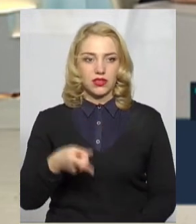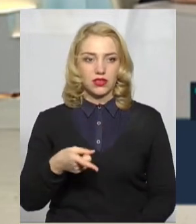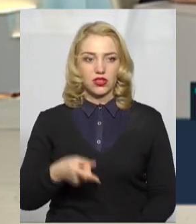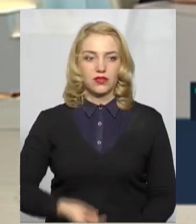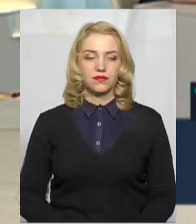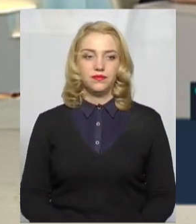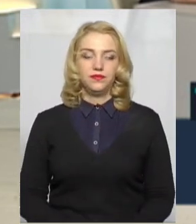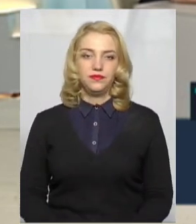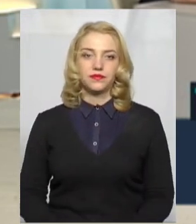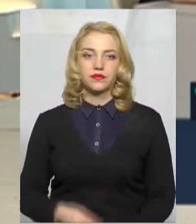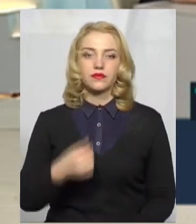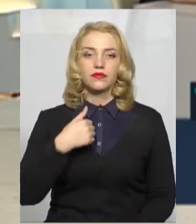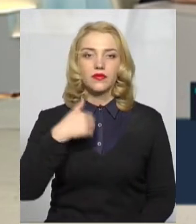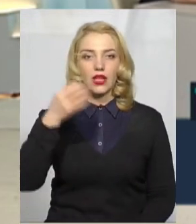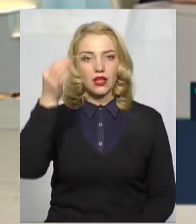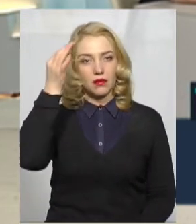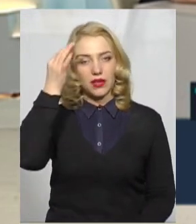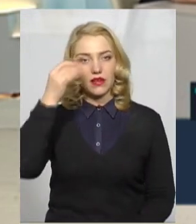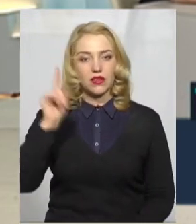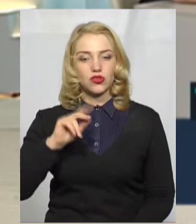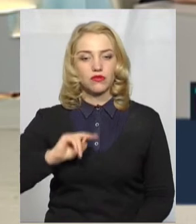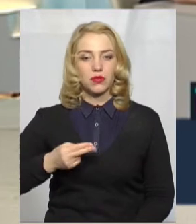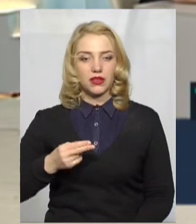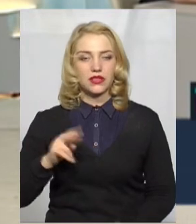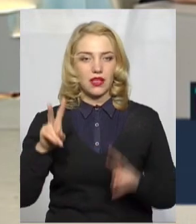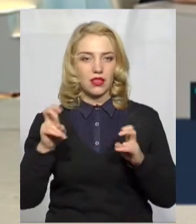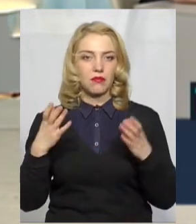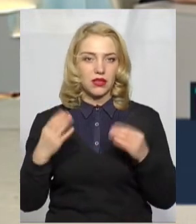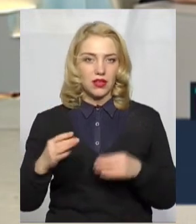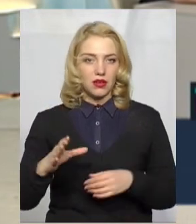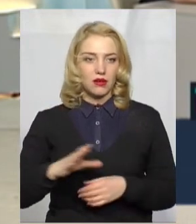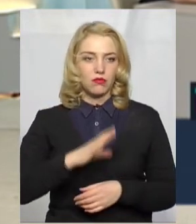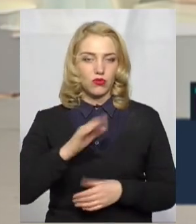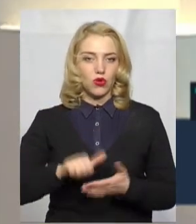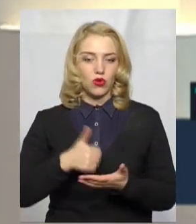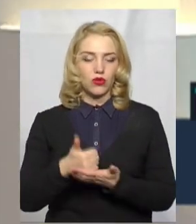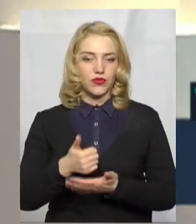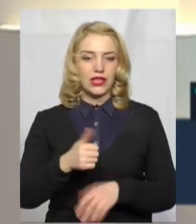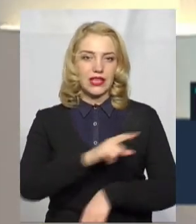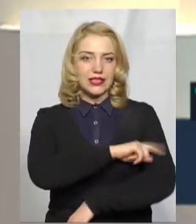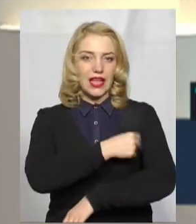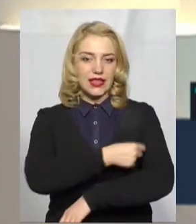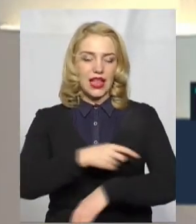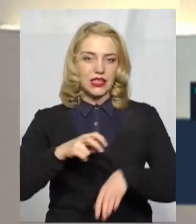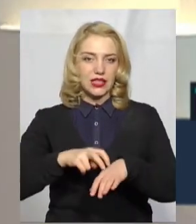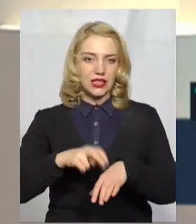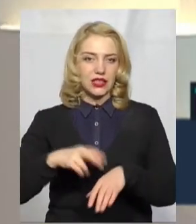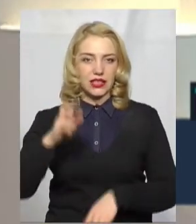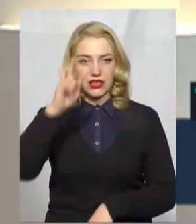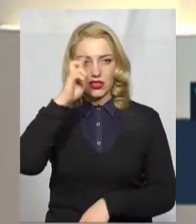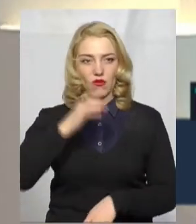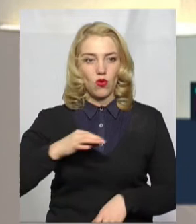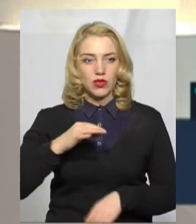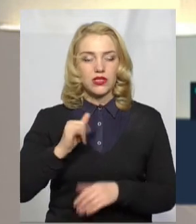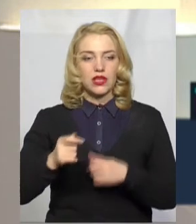Я пригадала, просто у нас в п'ятницю у темі дня був головний санітарний лікар Державної області, так? І